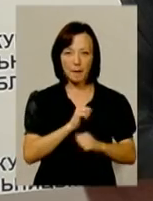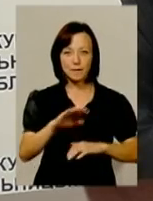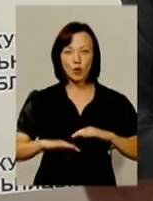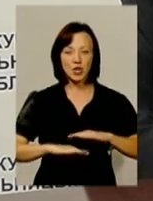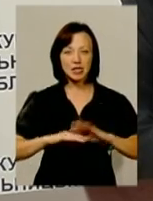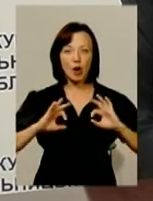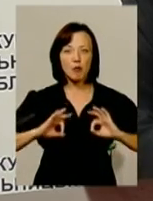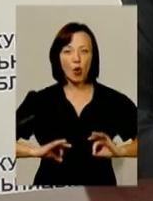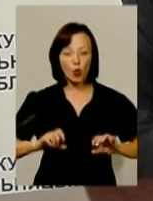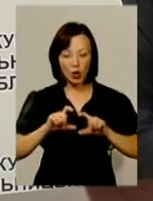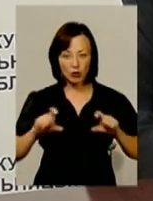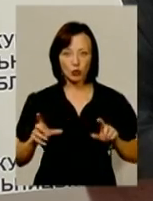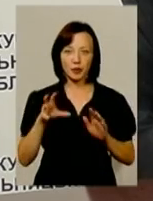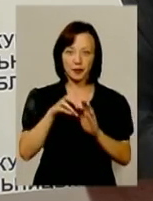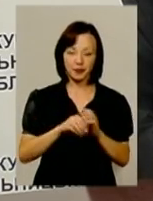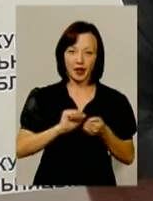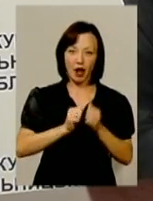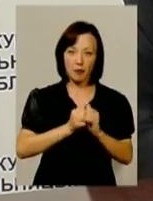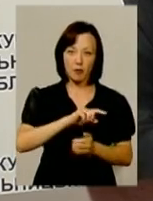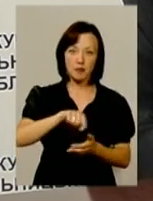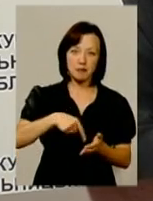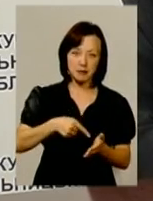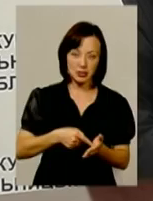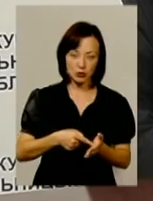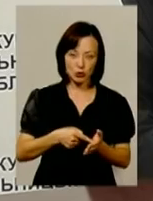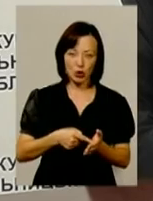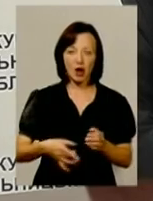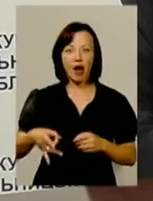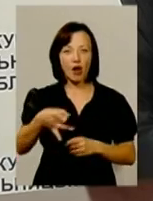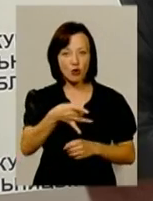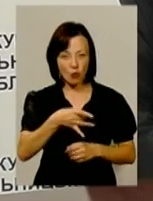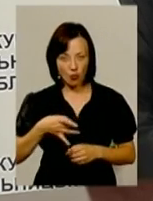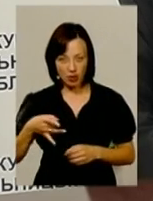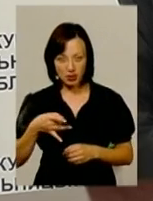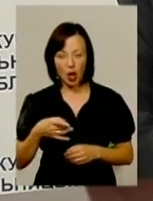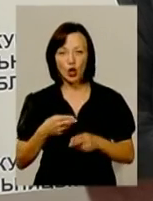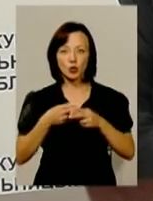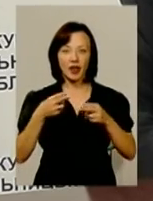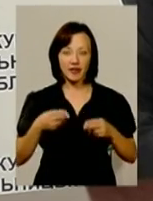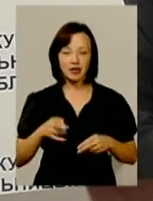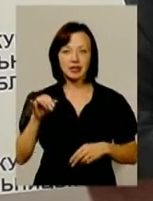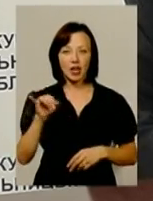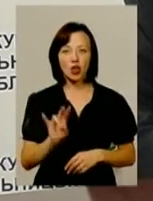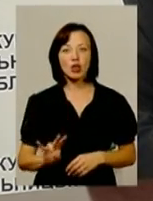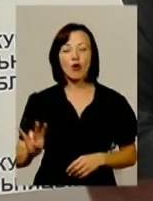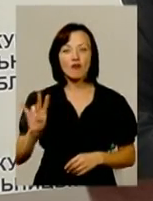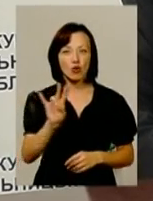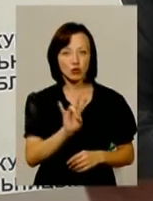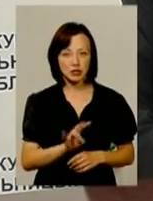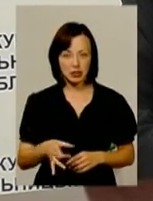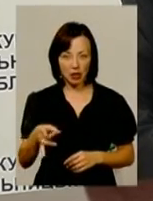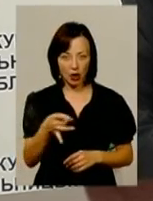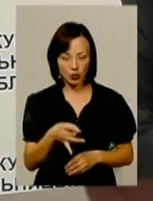прокуратура, до якої вийдуть Кам'янсподільське місто прокуратура, район, а також Дунаєвецький і Новоушицький район.